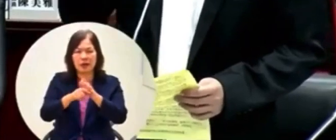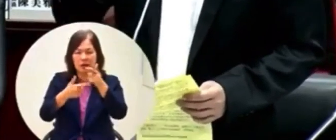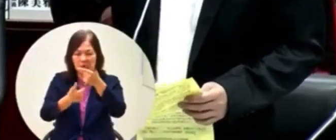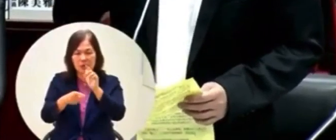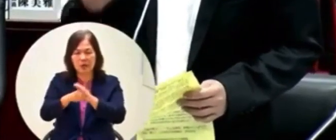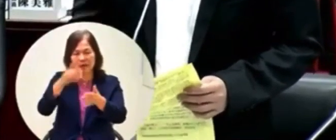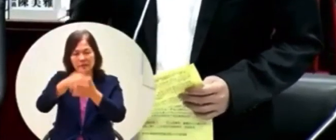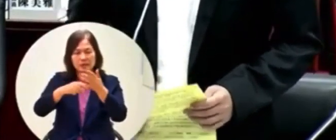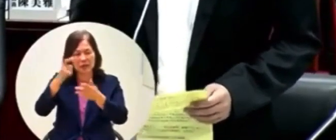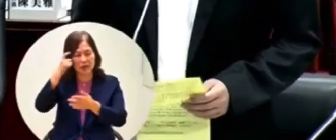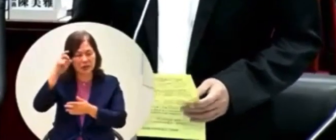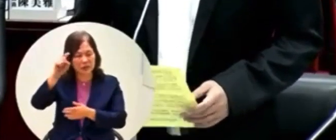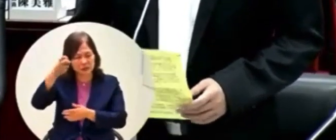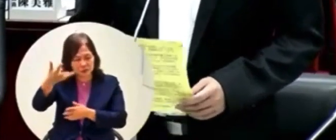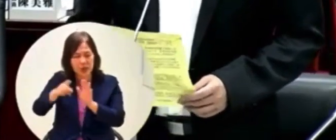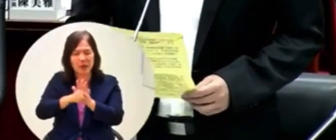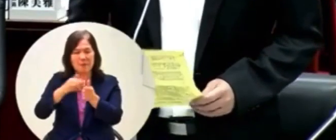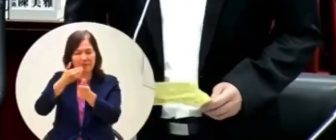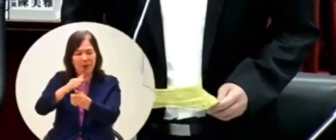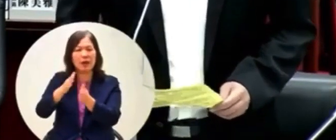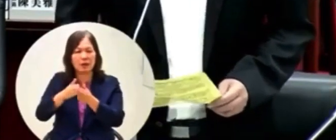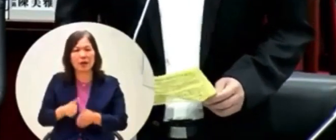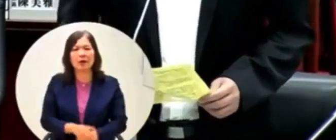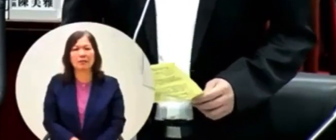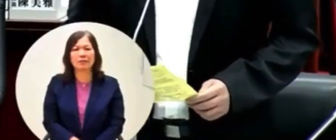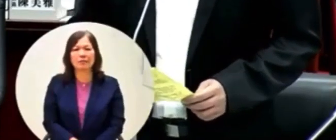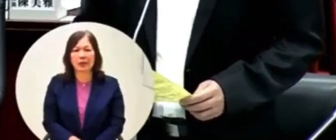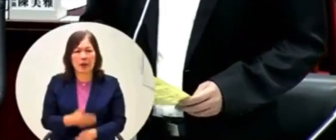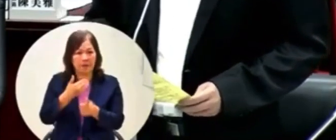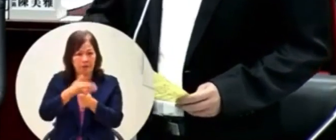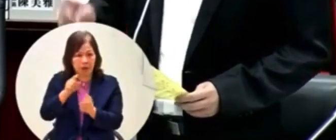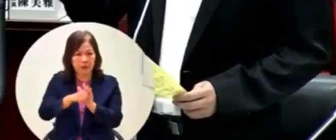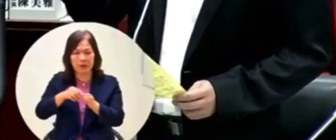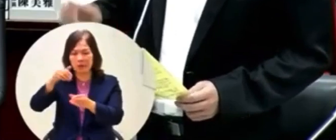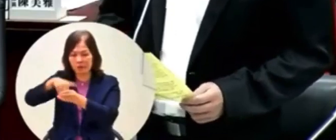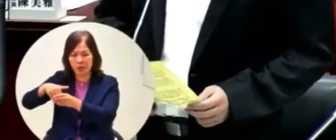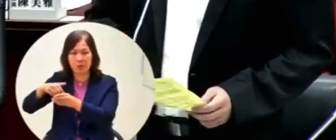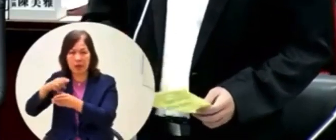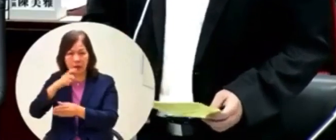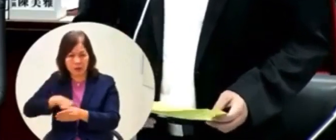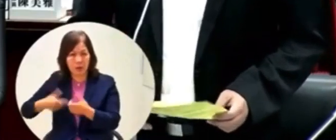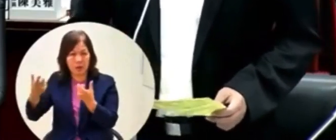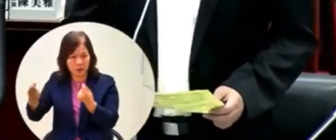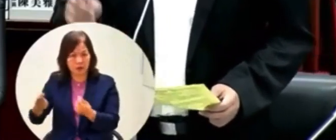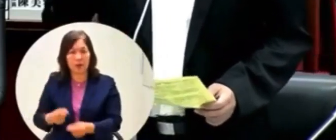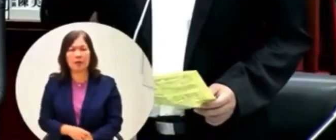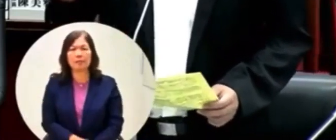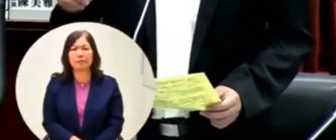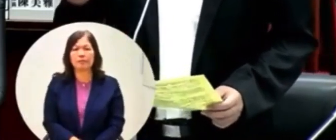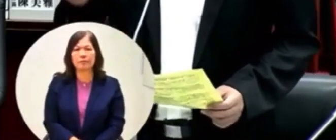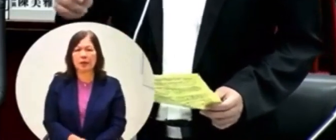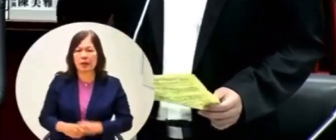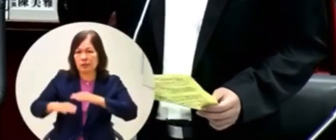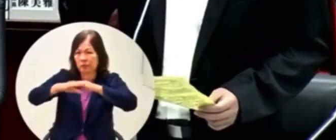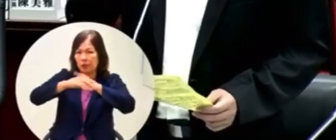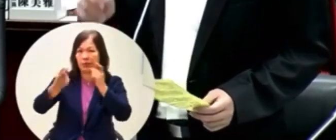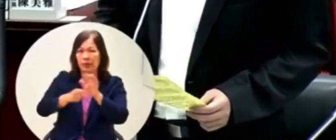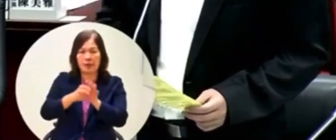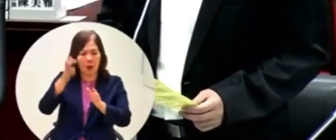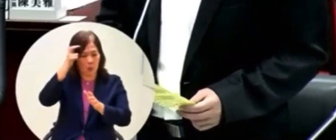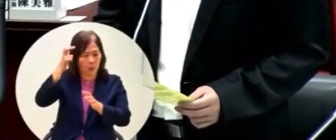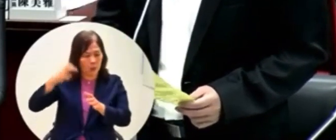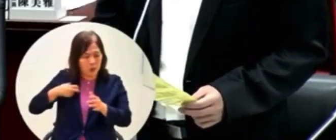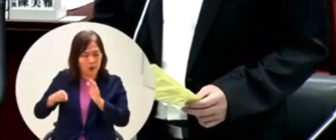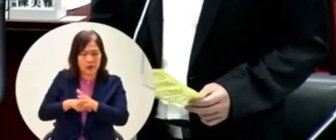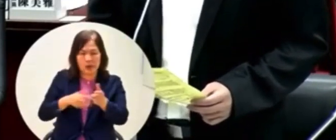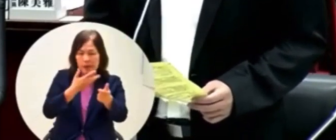要對你投出罷免票罷免跟選舉一樣罷免跟選舉的位階一樣是憲法賦予中華民